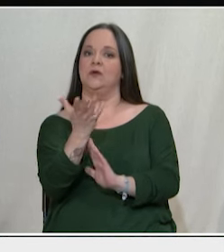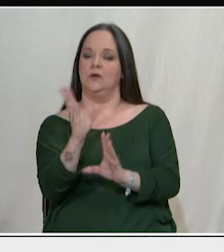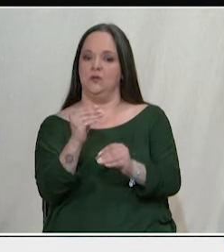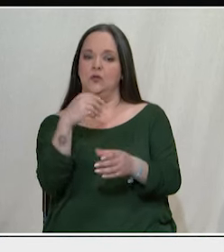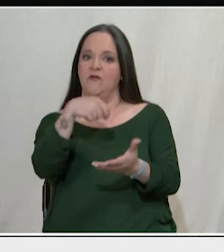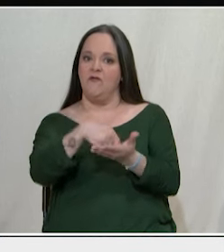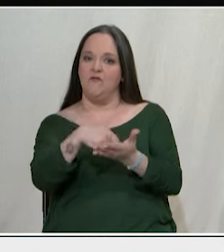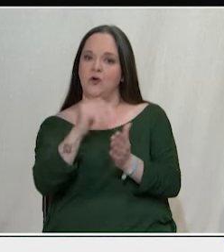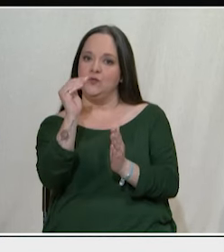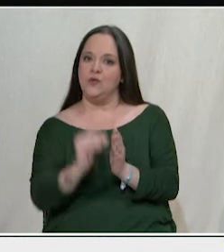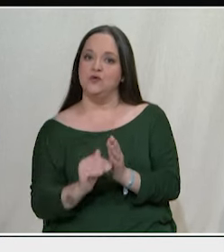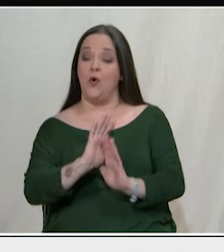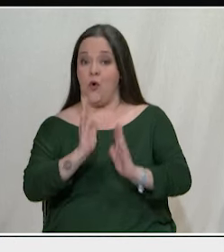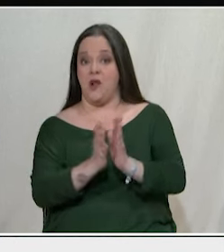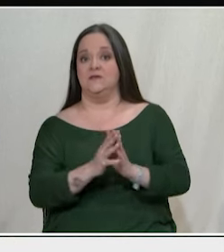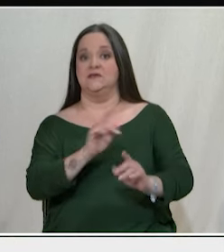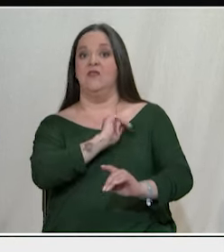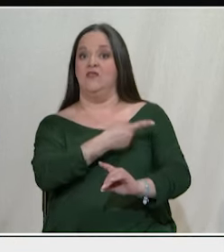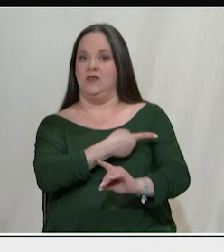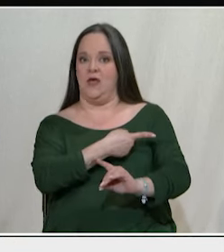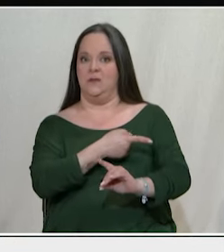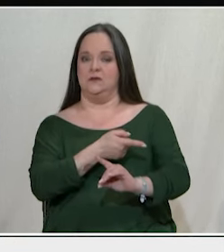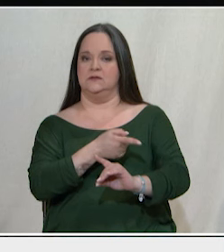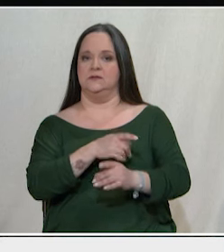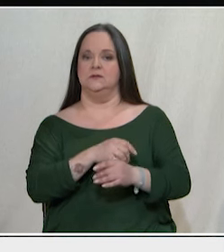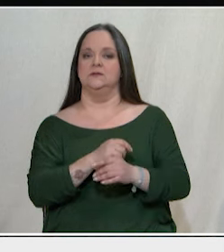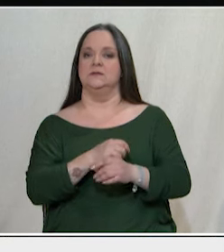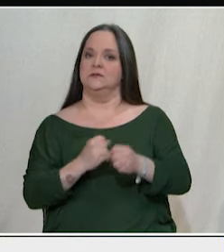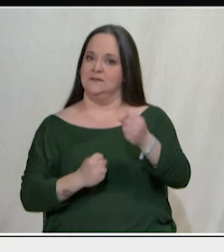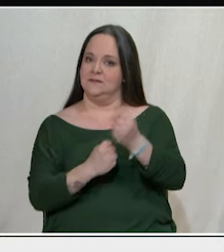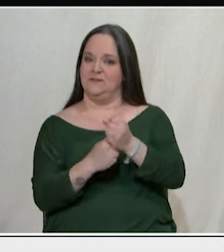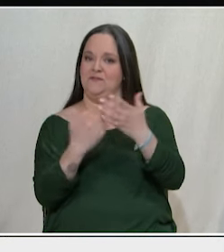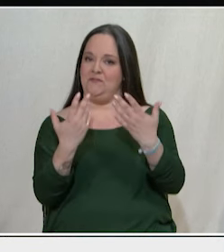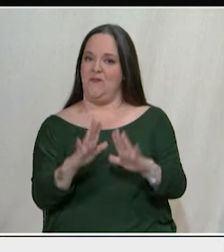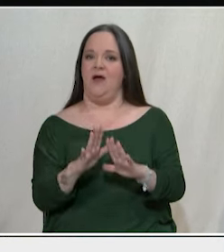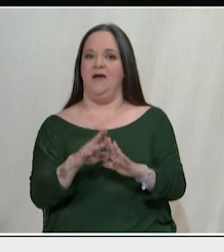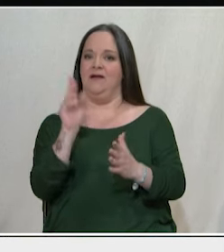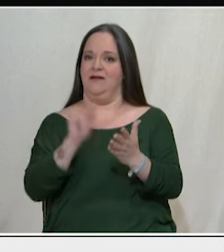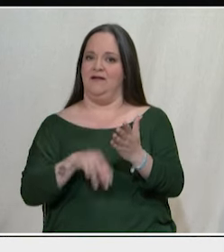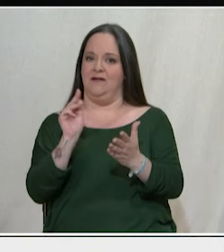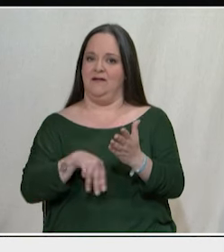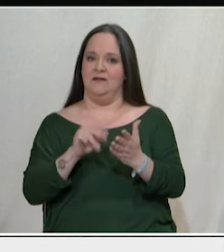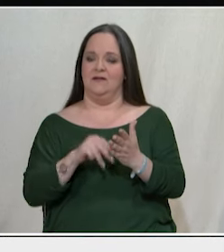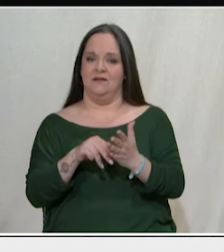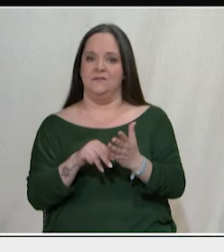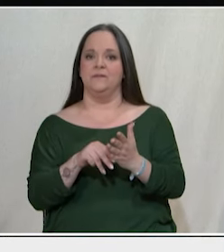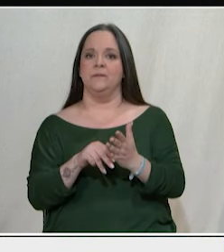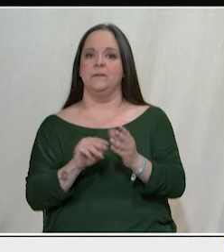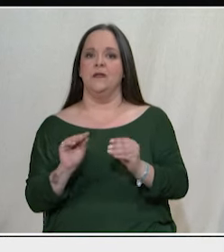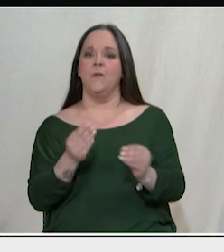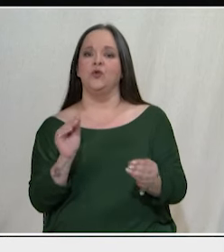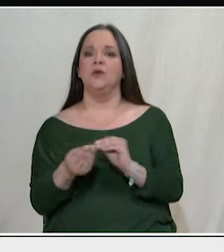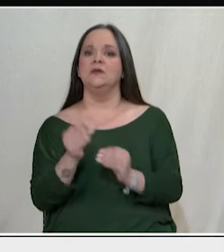Άλλωστε όλες αυτές οι δυνάμεις έχουν προσυπογράψει και με τα δύο χέρια τα θηριώδη πρωτογενή πλεονάσματα της